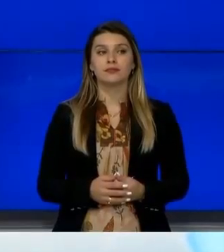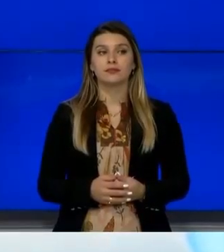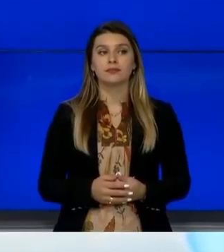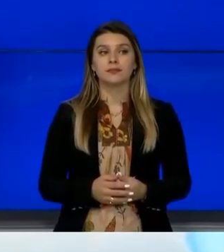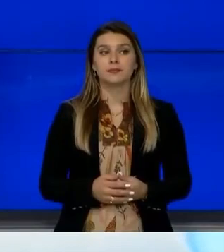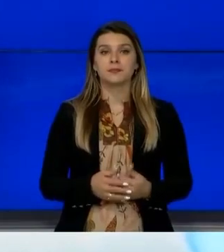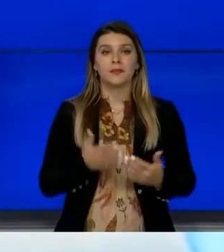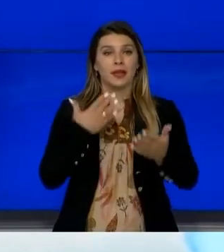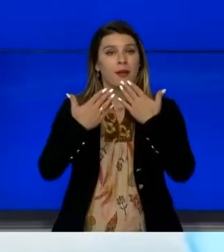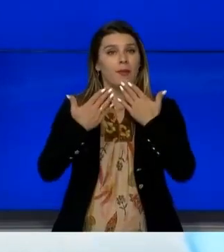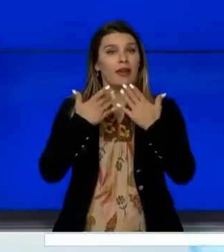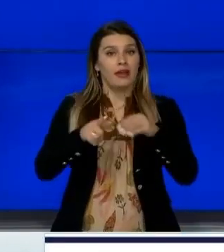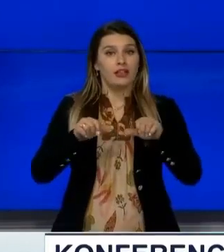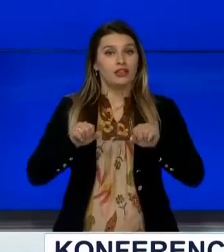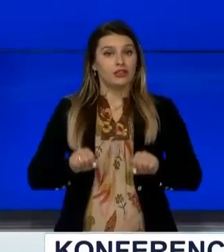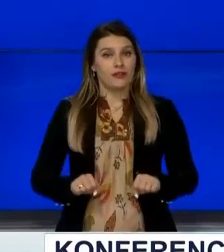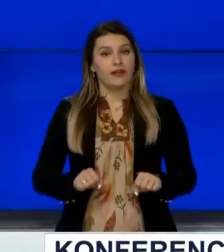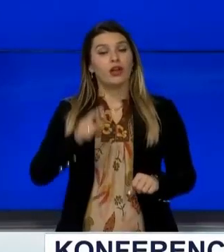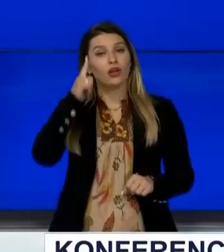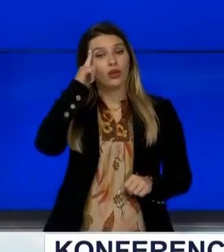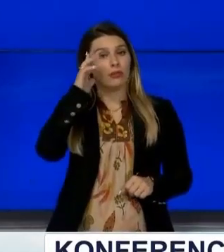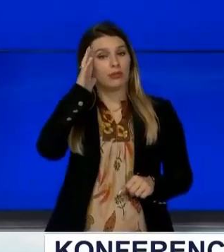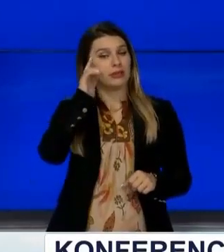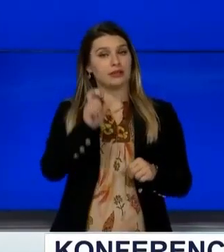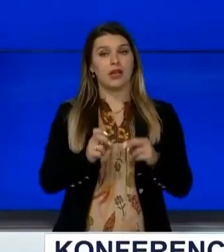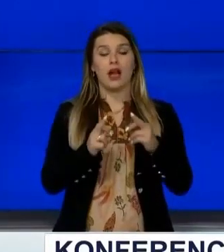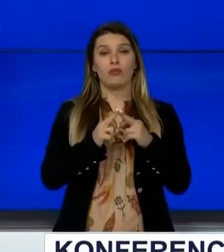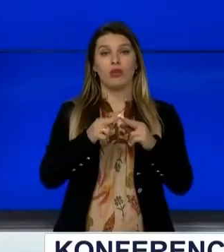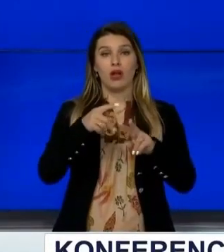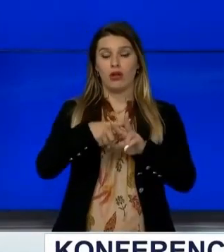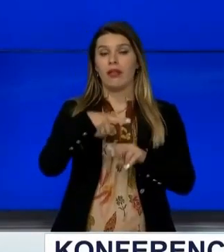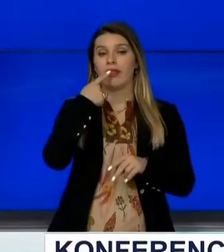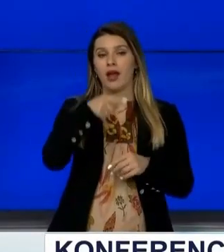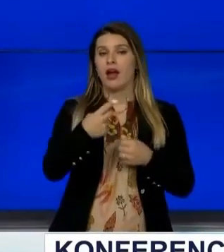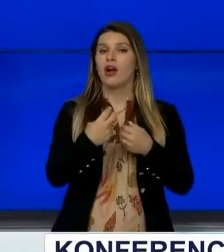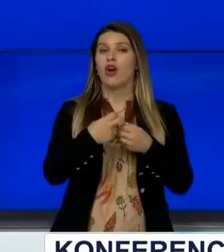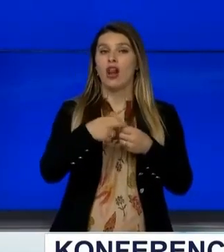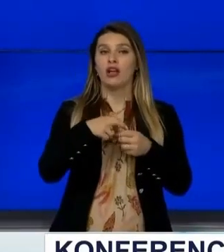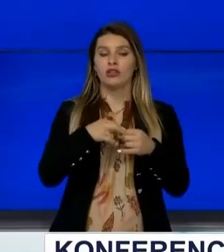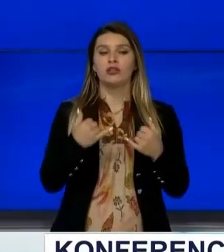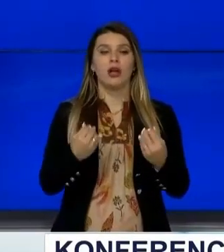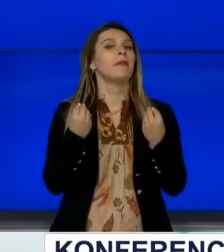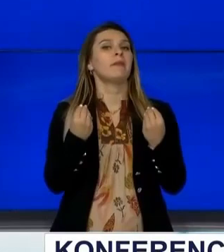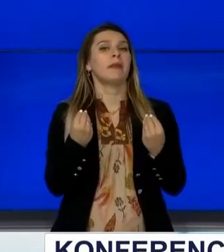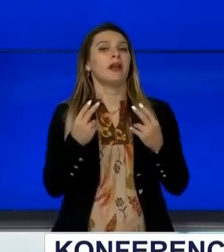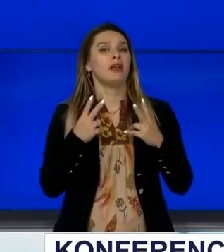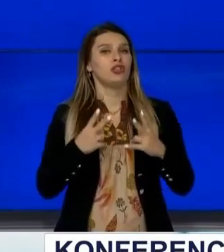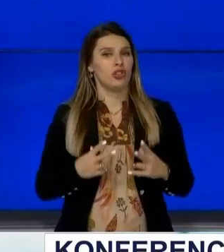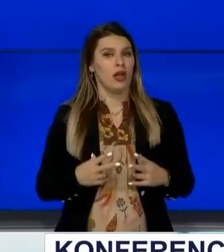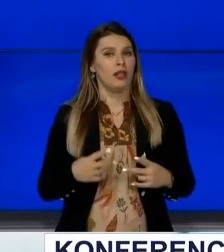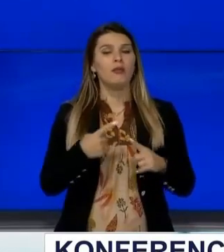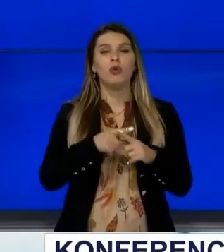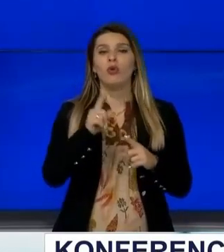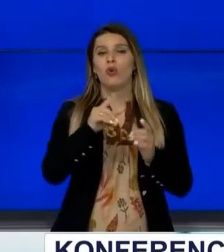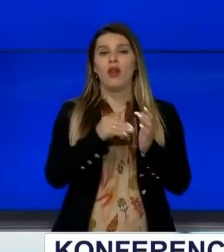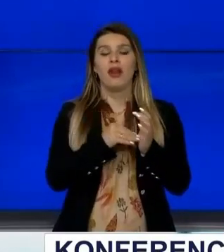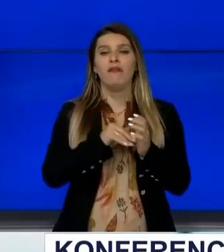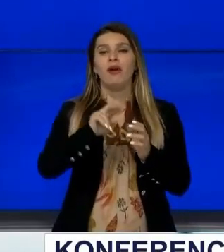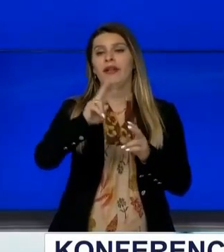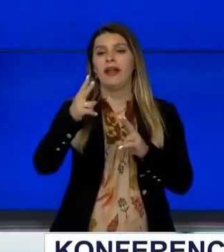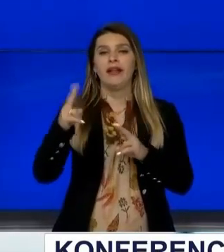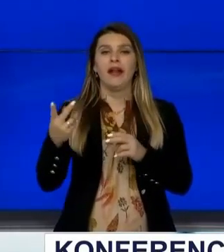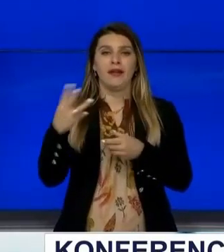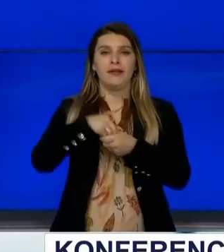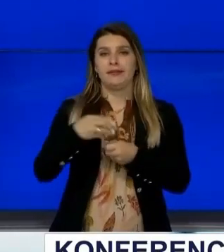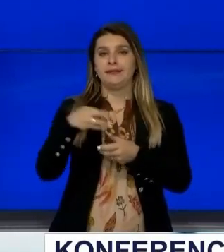Pasëm legës e qiveris, krimet Ministrja Blahoti tha se koalicioni qiverisës është stabil dhe se nuk ka nevoj për kombinimet të tjera